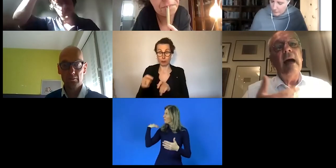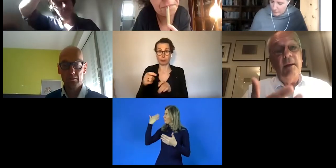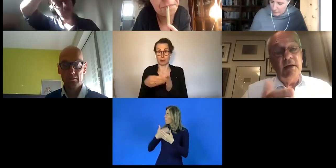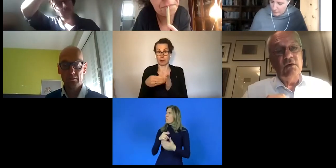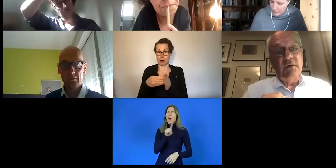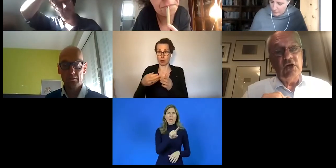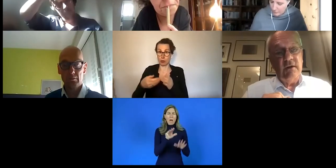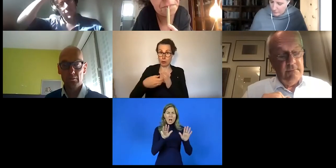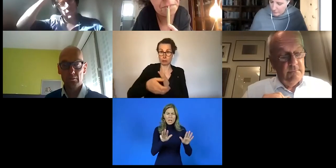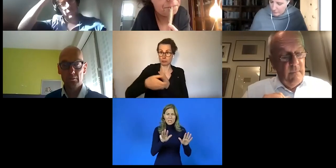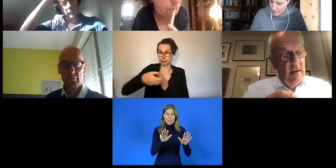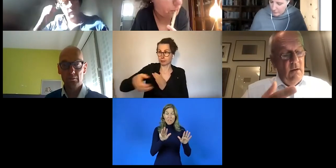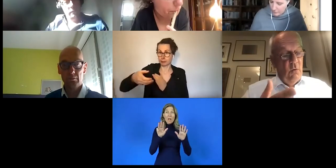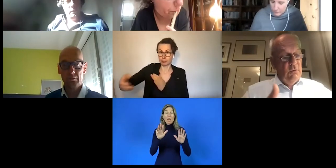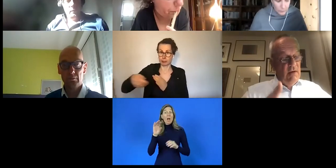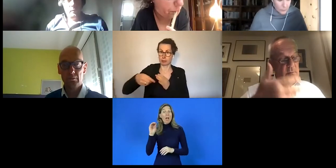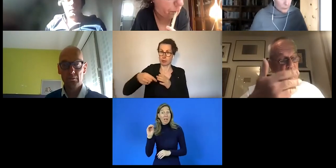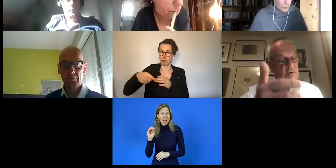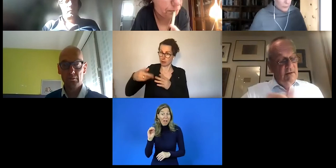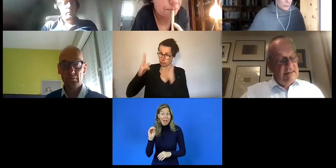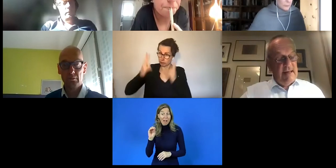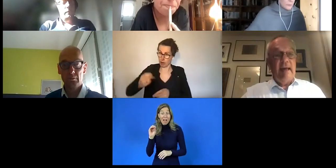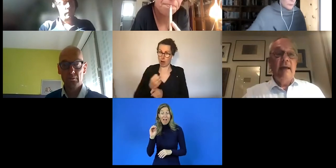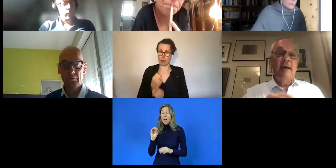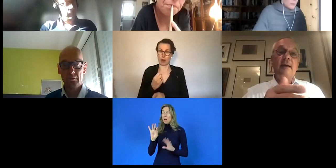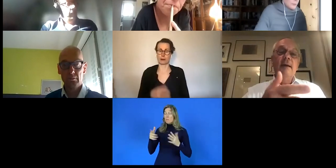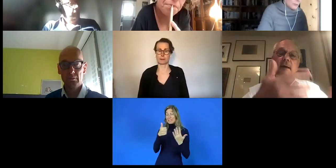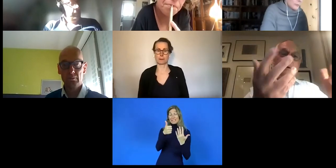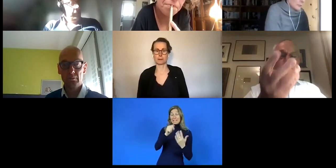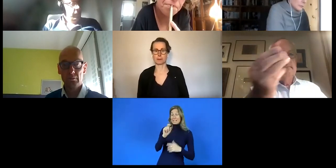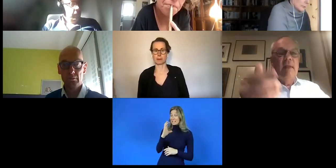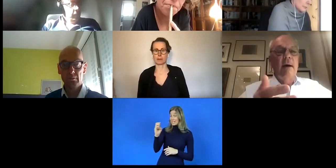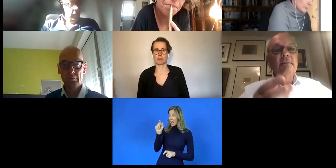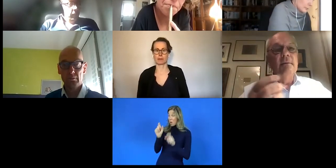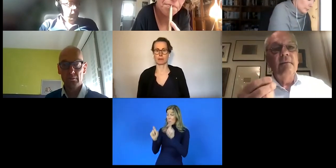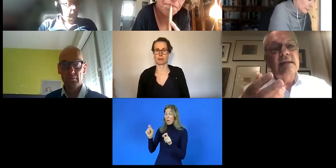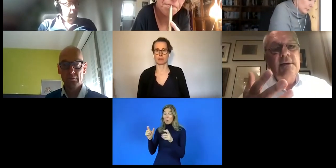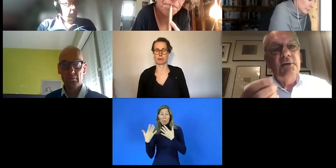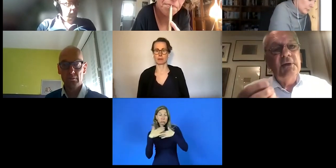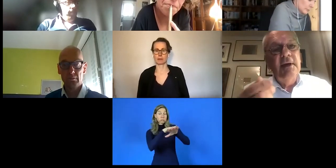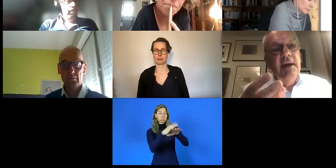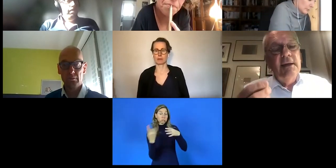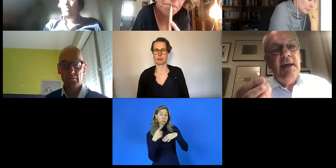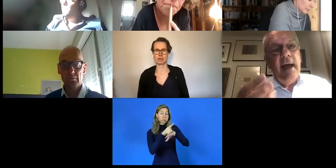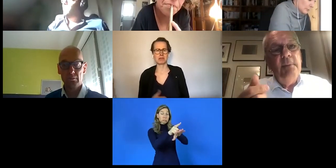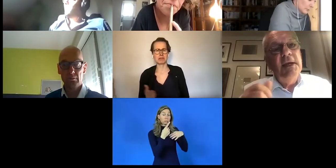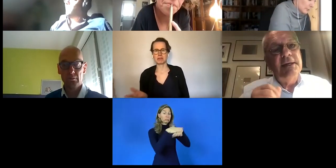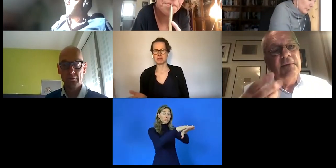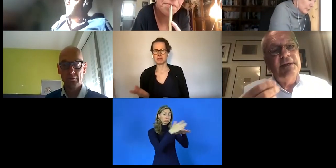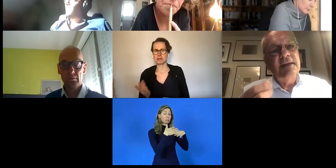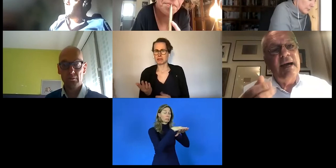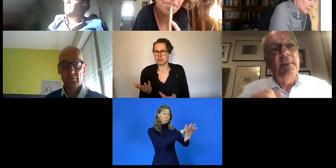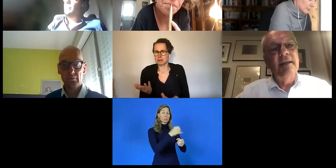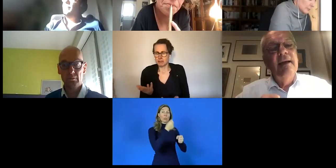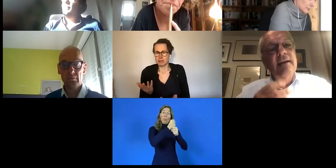Arbeit zu verschaffen. Und ich möchte jetzt einige, ja, was sind so die Geheimnisse,